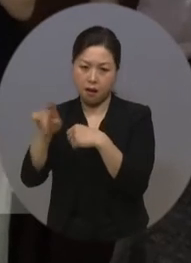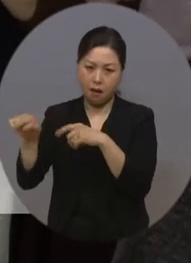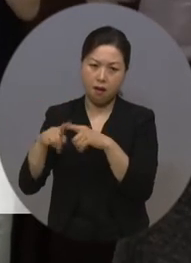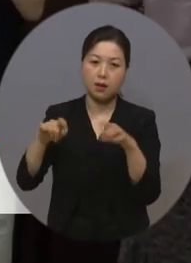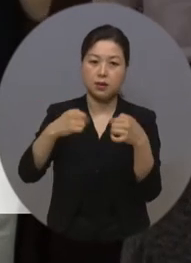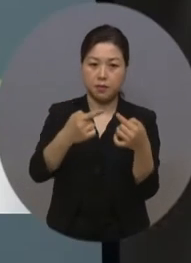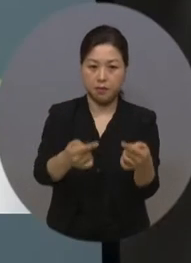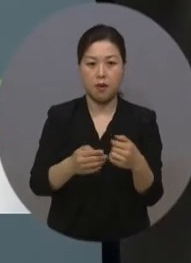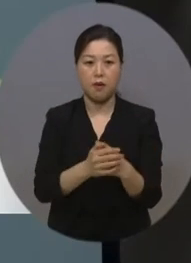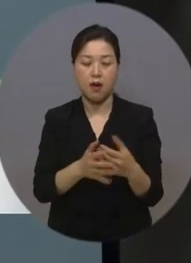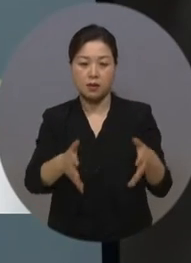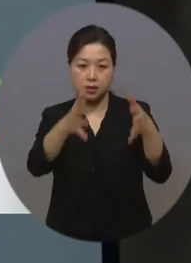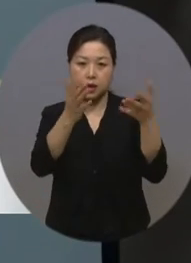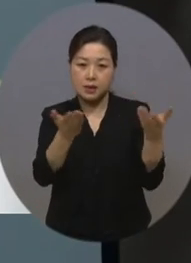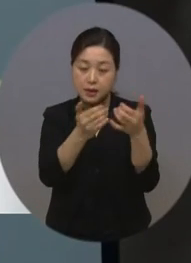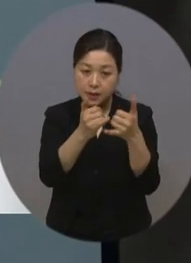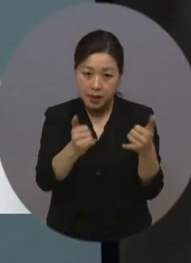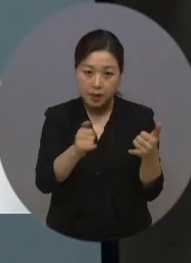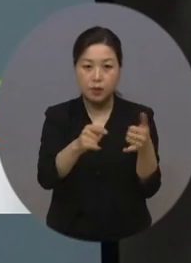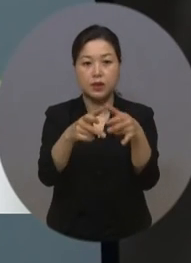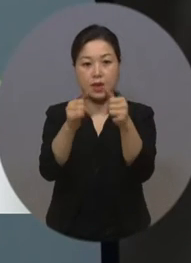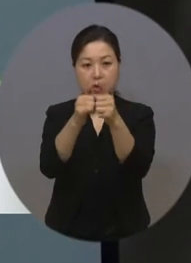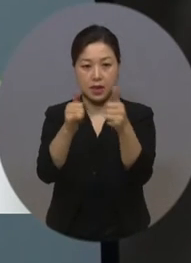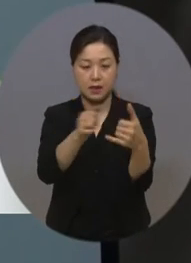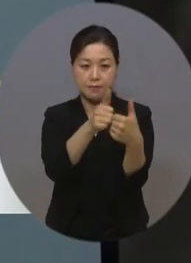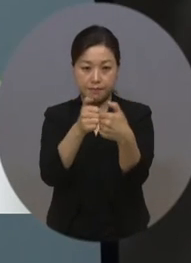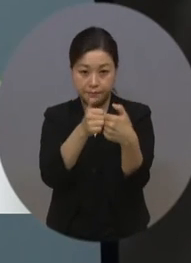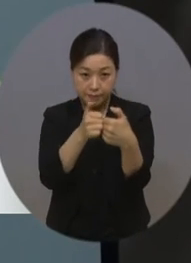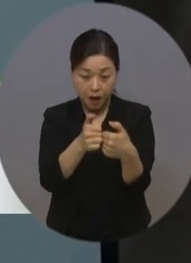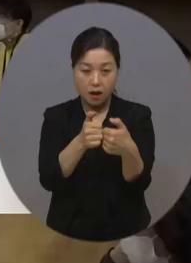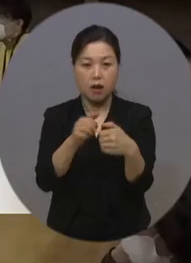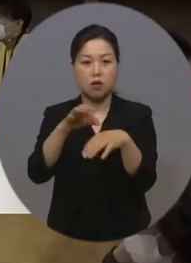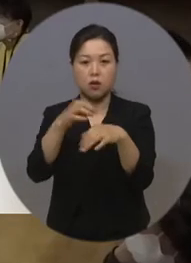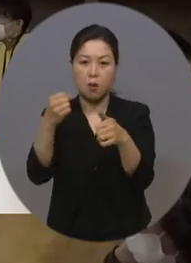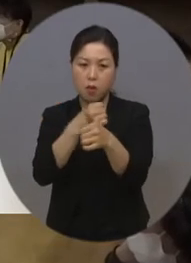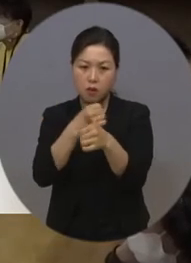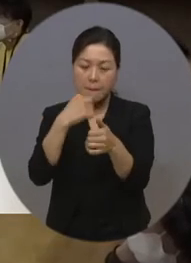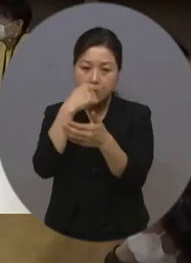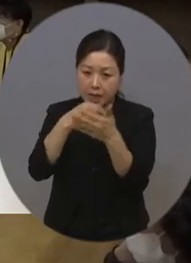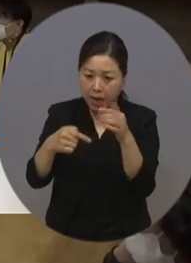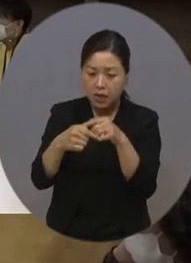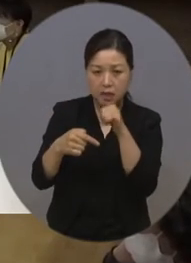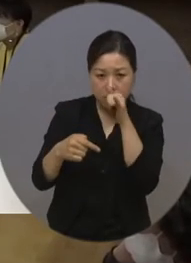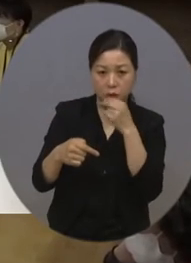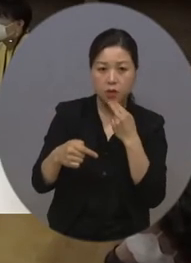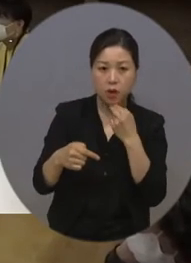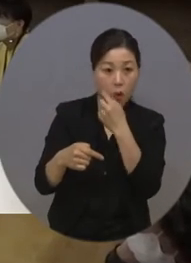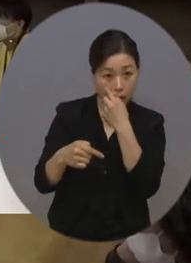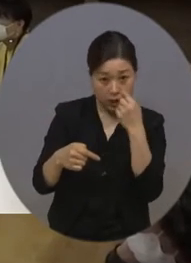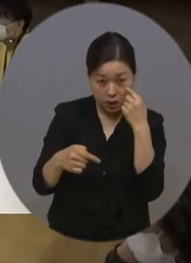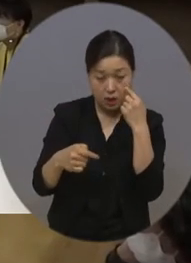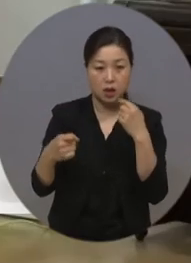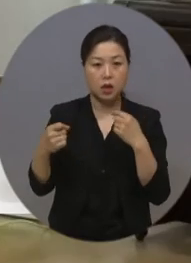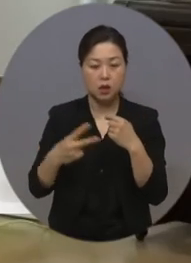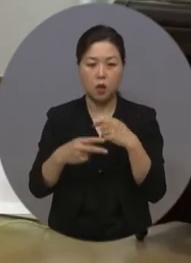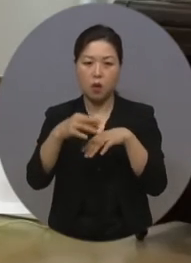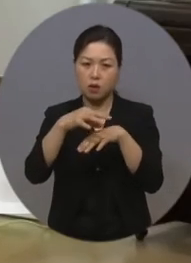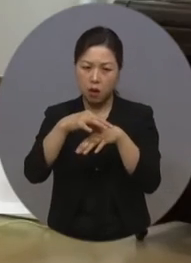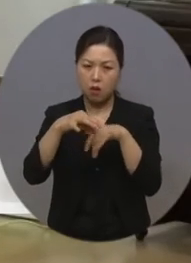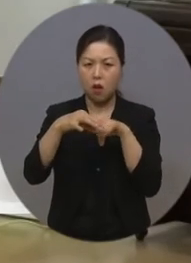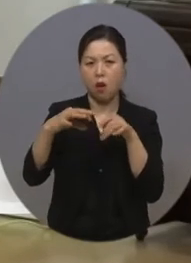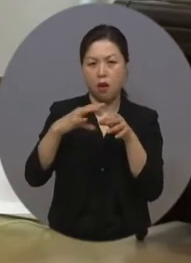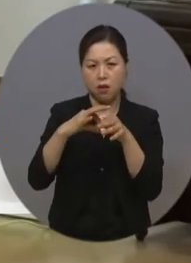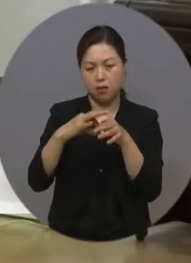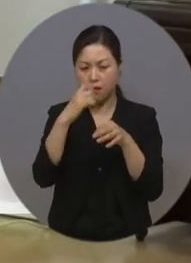시설 종사자와 이용인의 면담을 통해 성폭력 피해 유부를 파악하고 성인지 감수성 향상을 위한 교육을